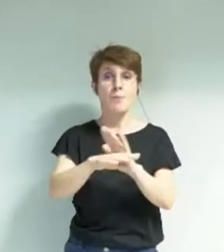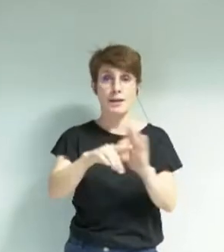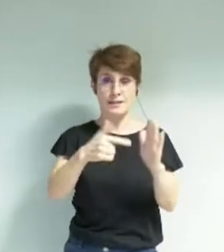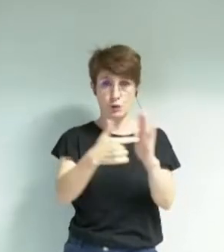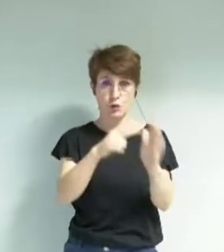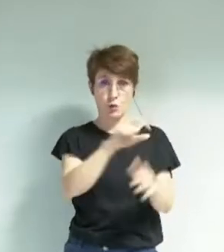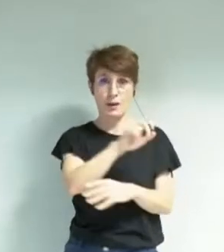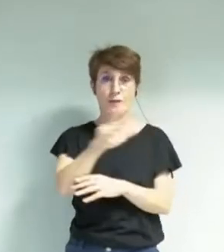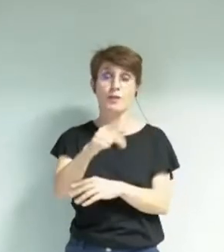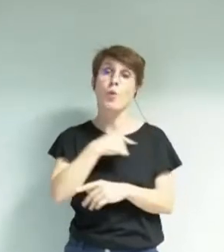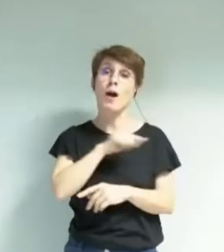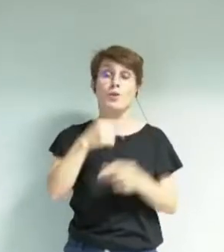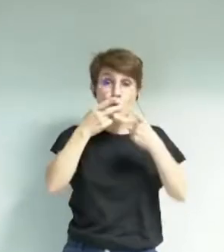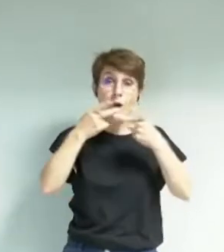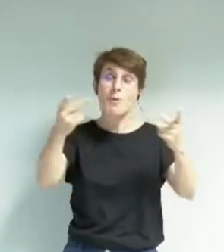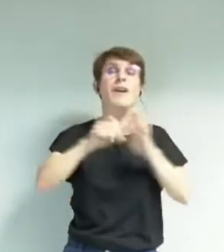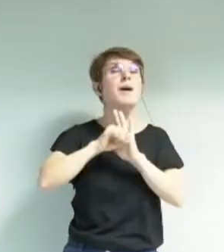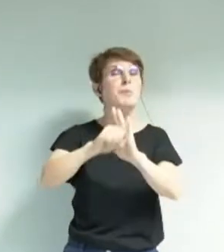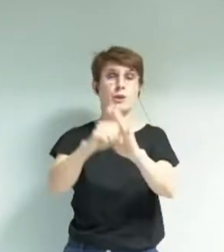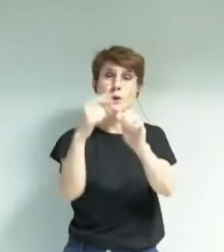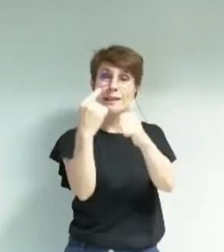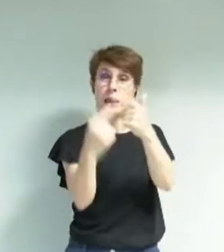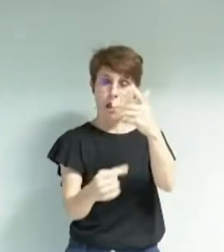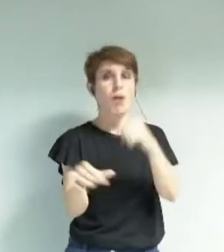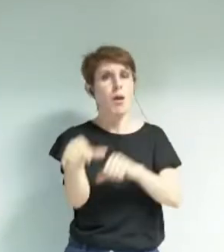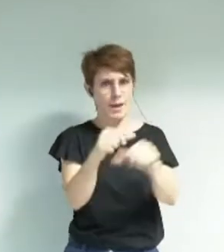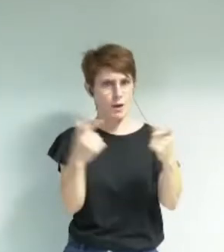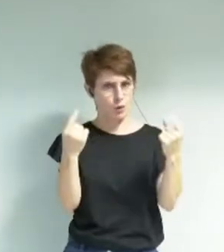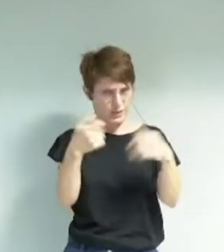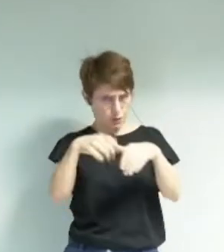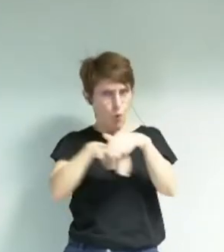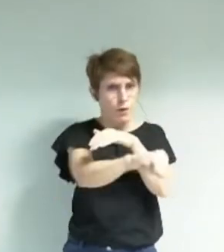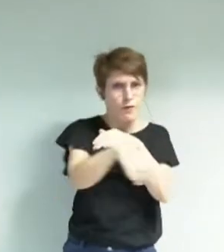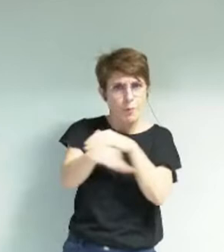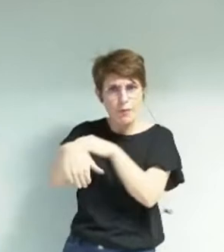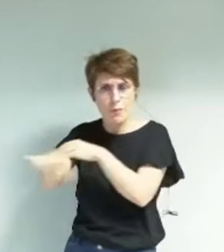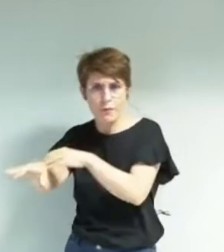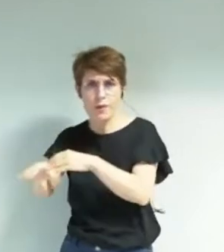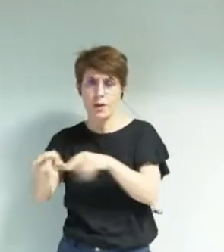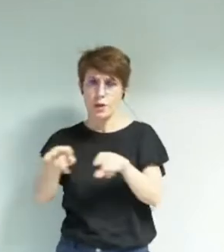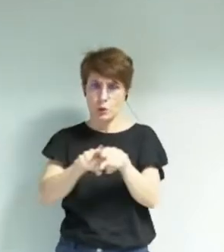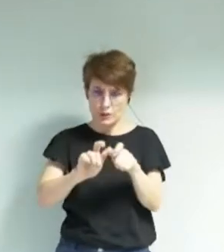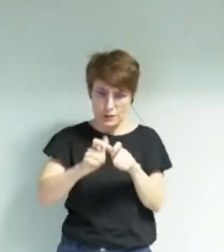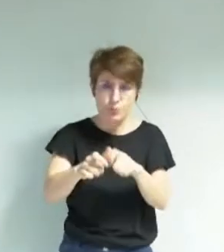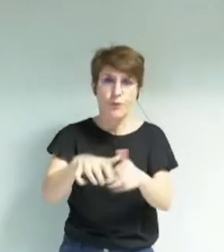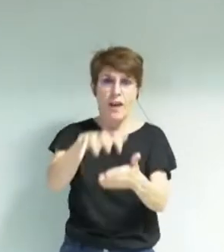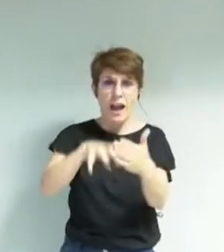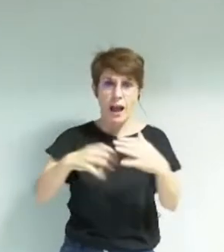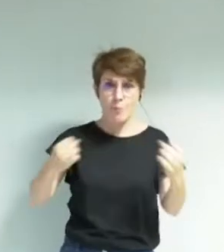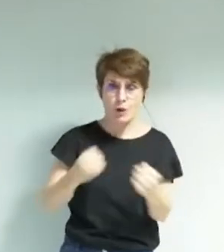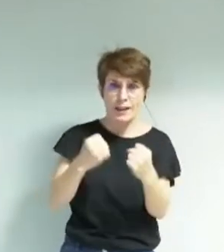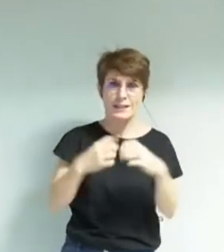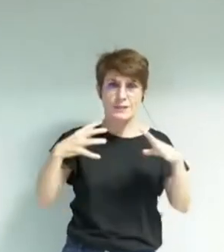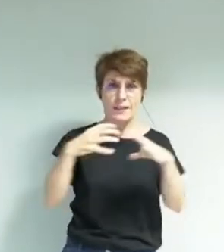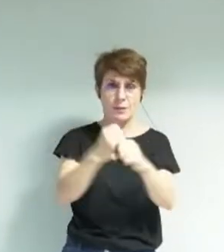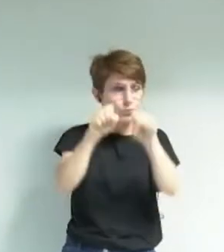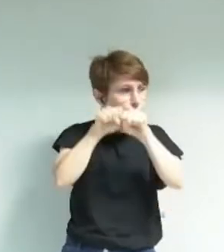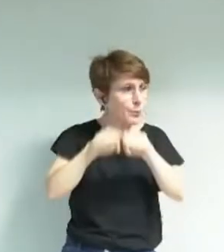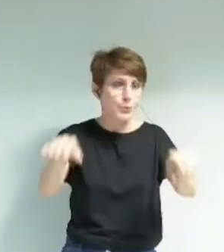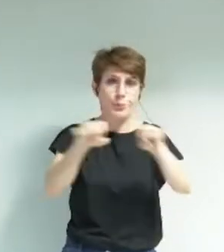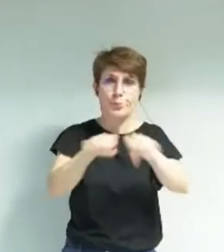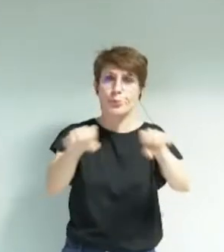devront donner lieu à l'attribution de moyens et à des actions qui seront rendues publiques via les rapports d'activité et intégrées dans le document Grenoble Culture